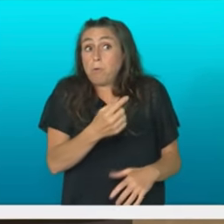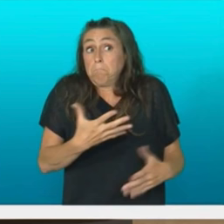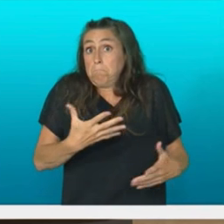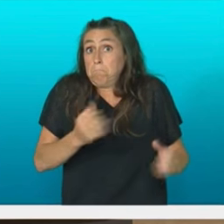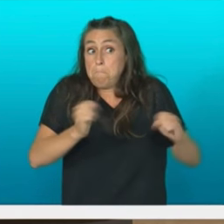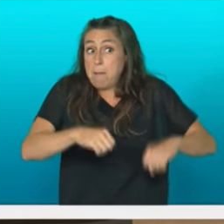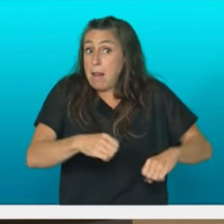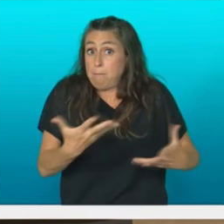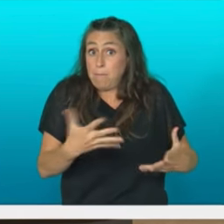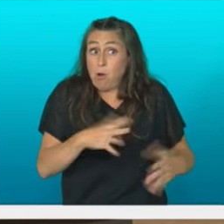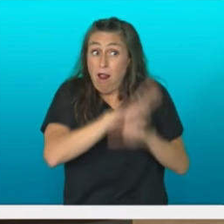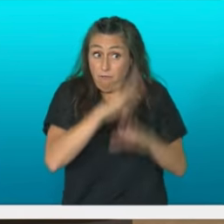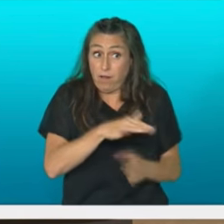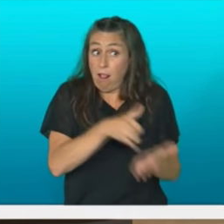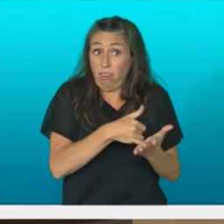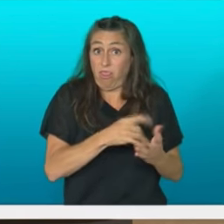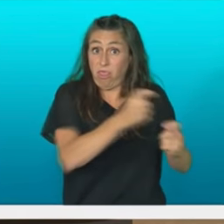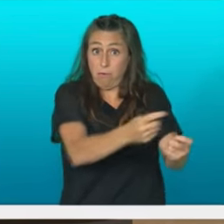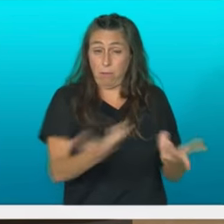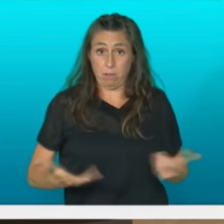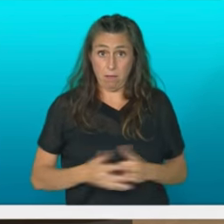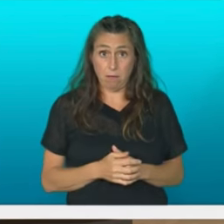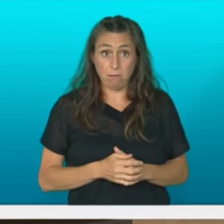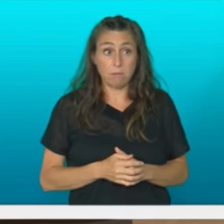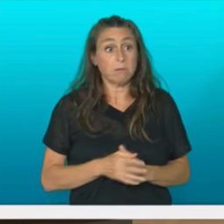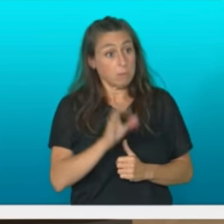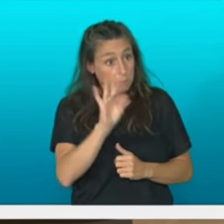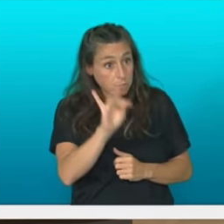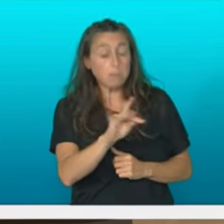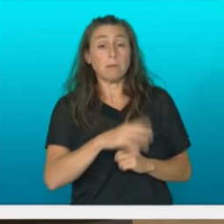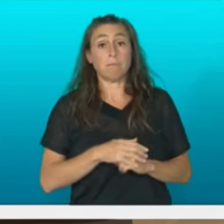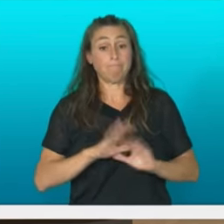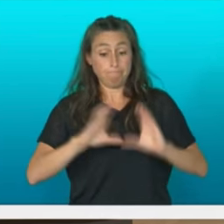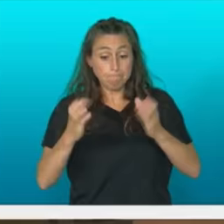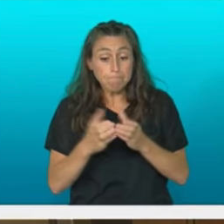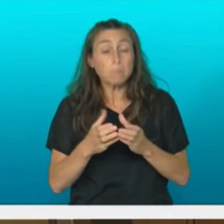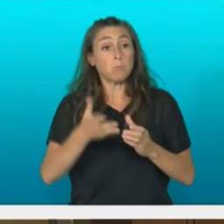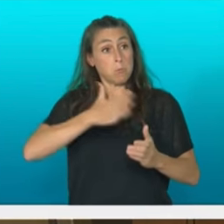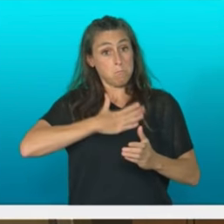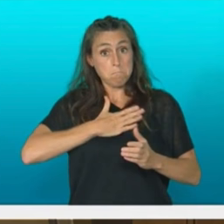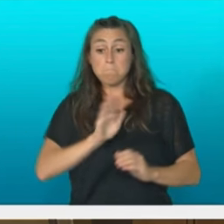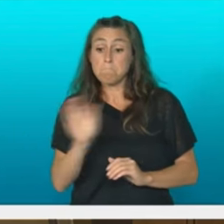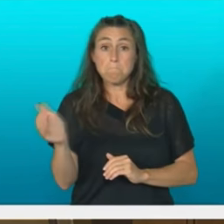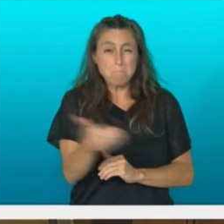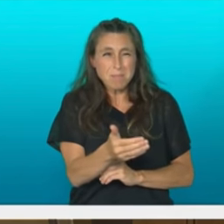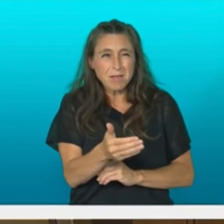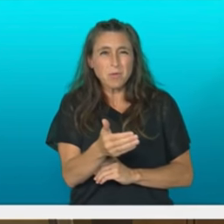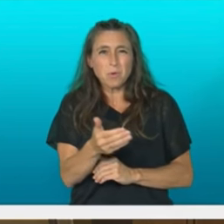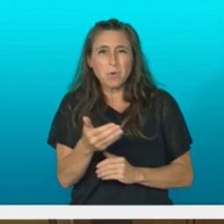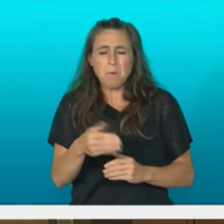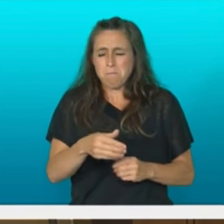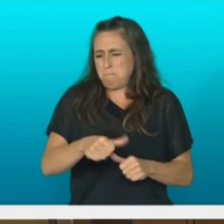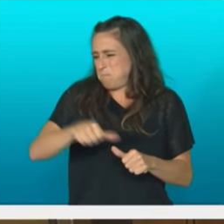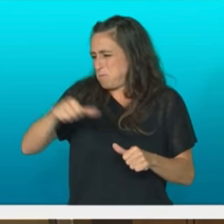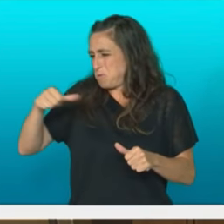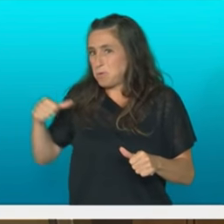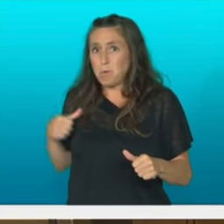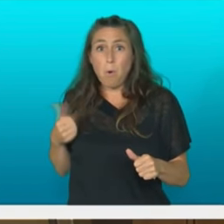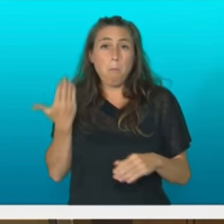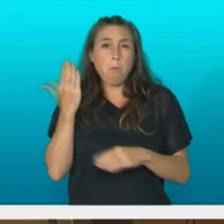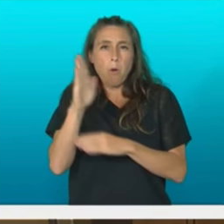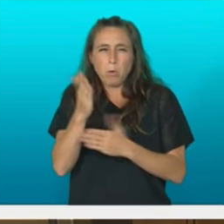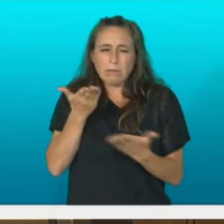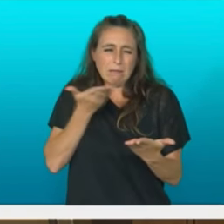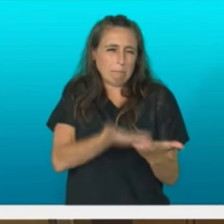orkulio jauna. Euskal Herria Bilduk maiganera eraman zizkizun, hainbat eta hainbat proposamen erantzun ere